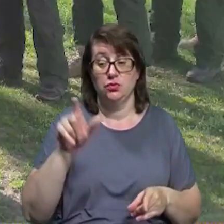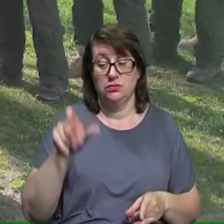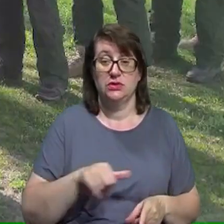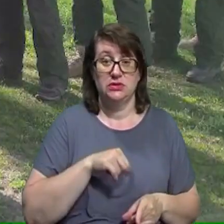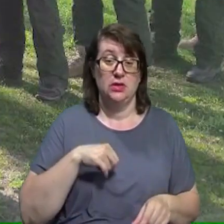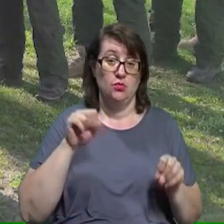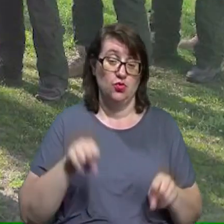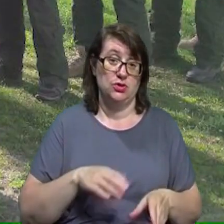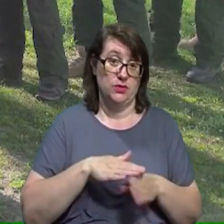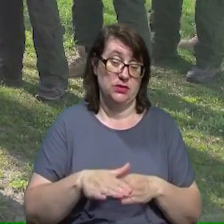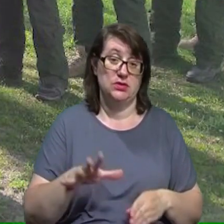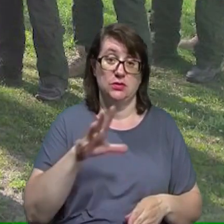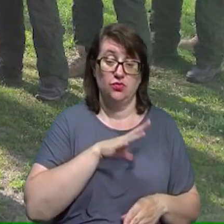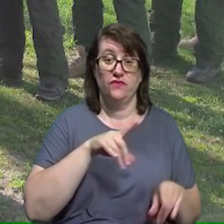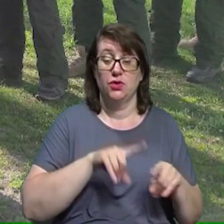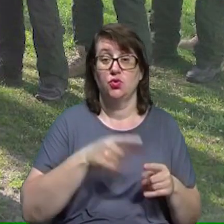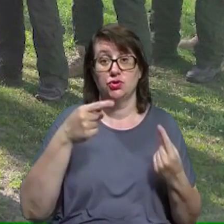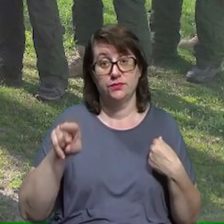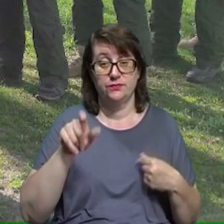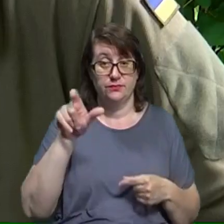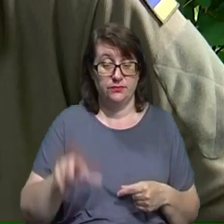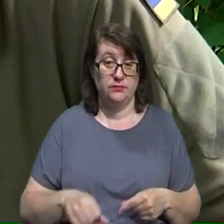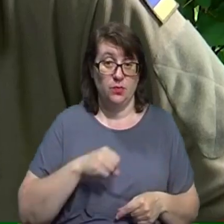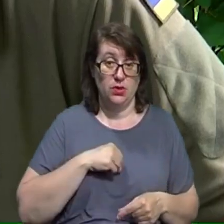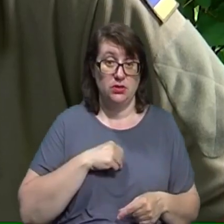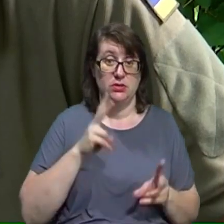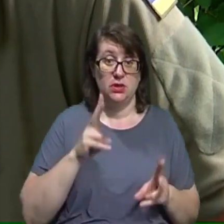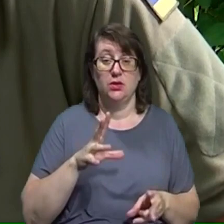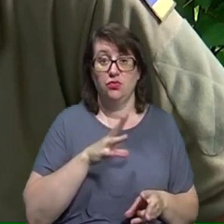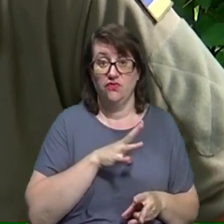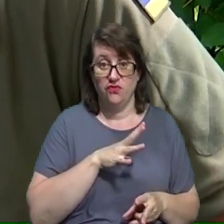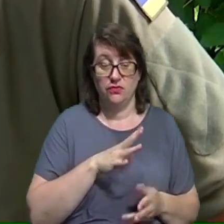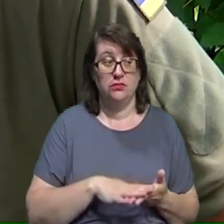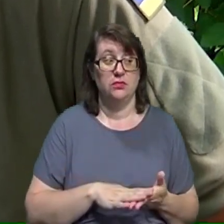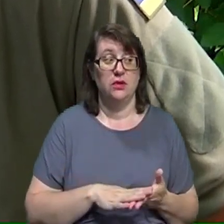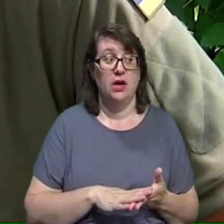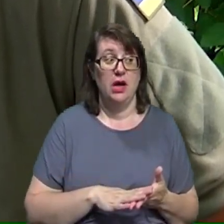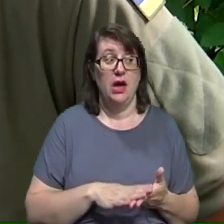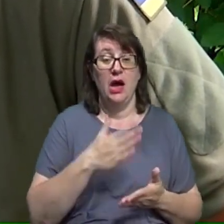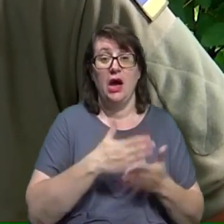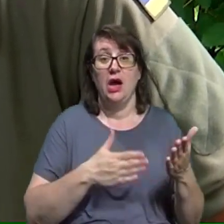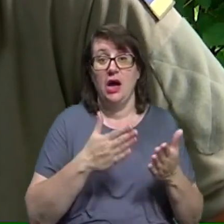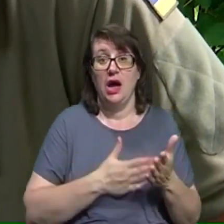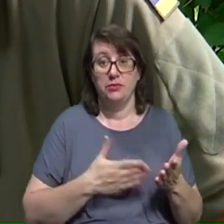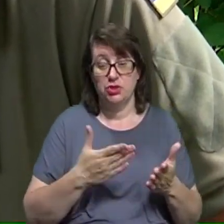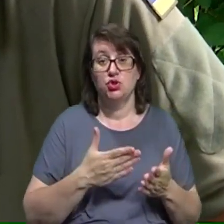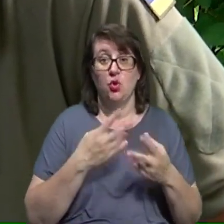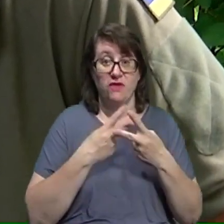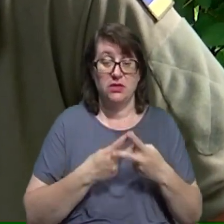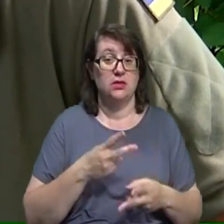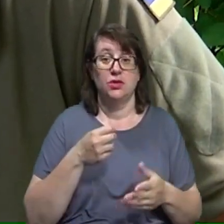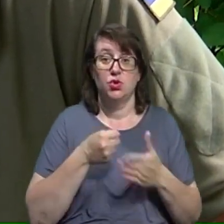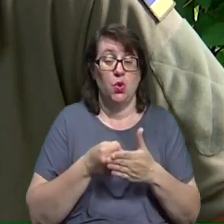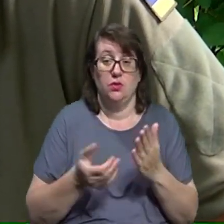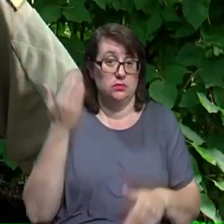Був у нас боєць, який амністований і він взагалі ніколи зброї не тримав до цього. 48